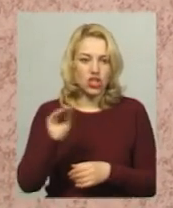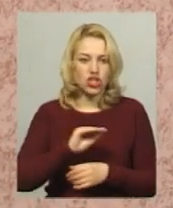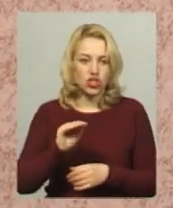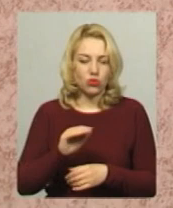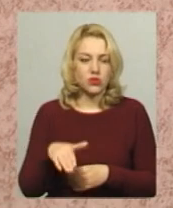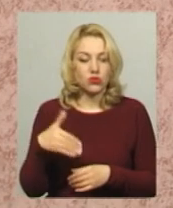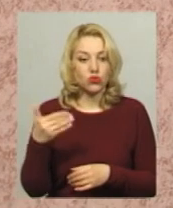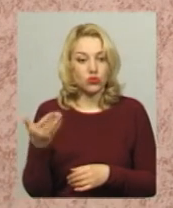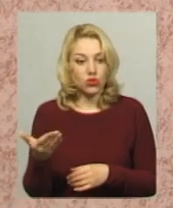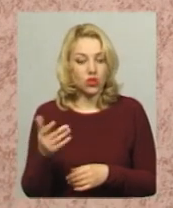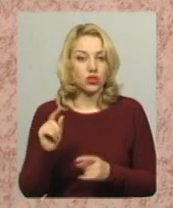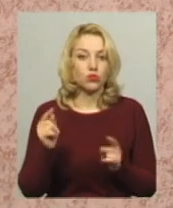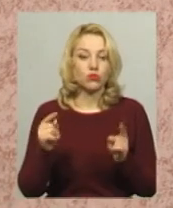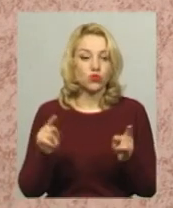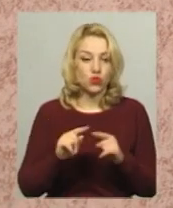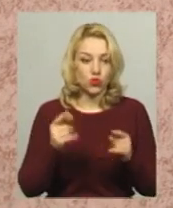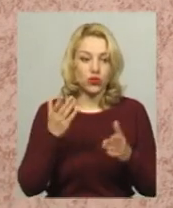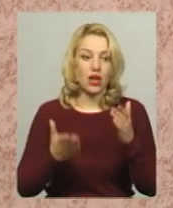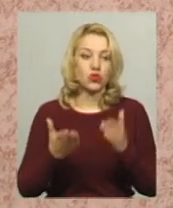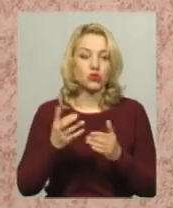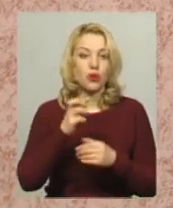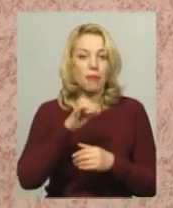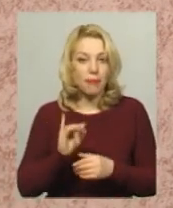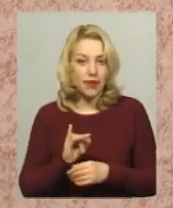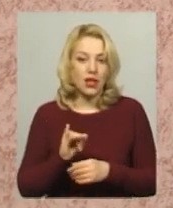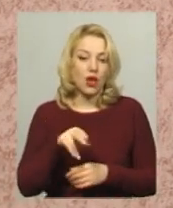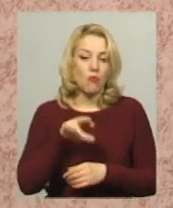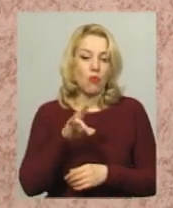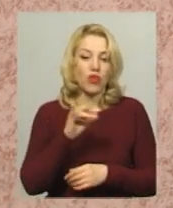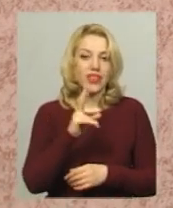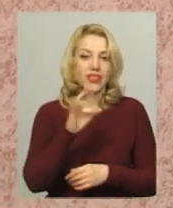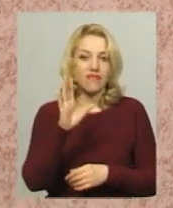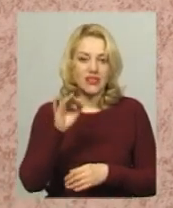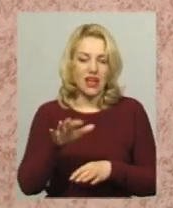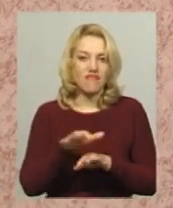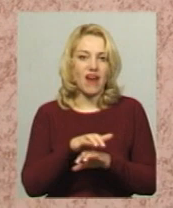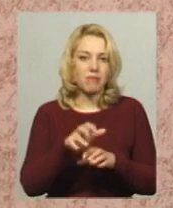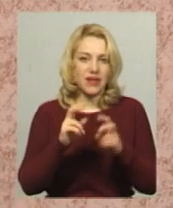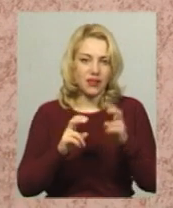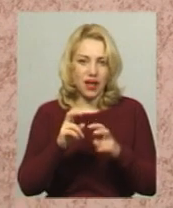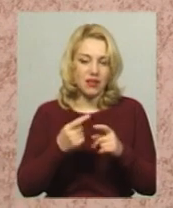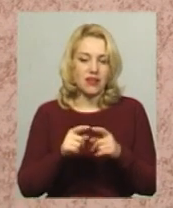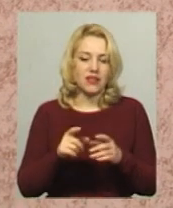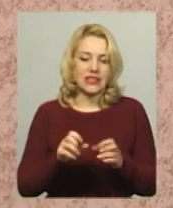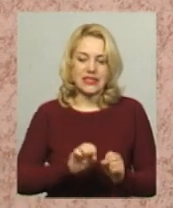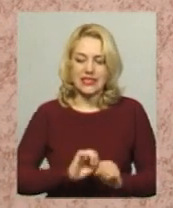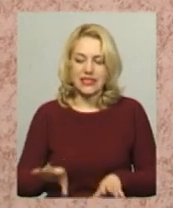сторони, тому що якщо б Понінківська фабрика скинула такий вміст